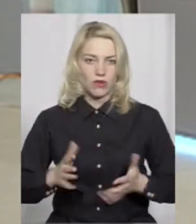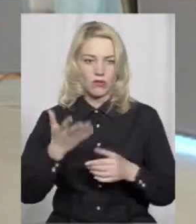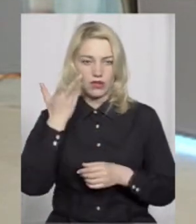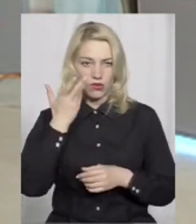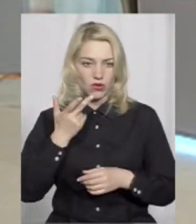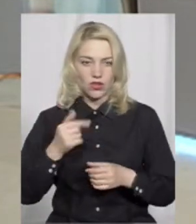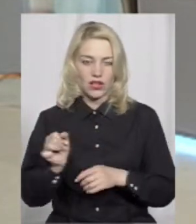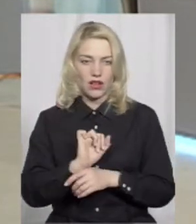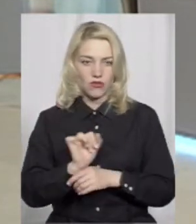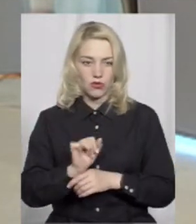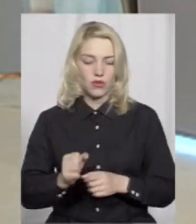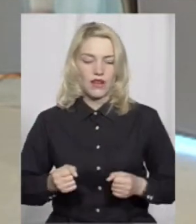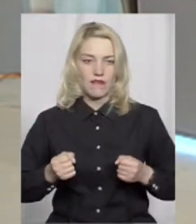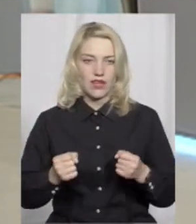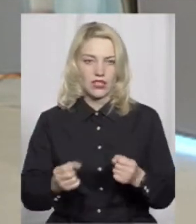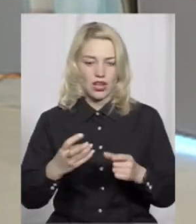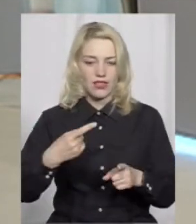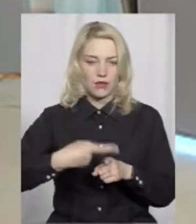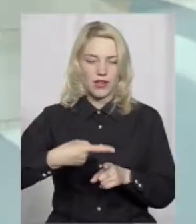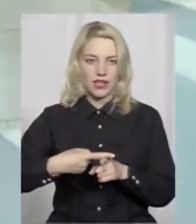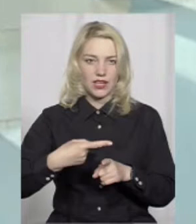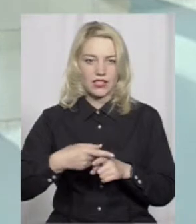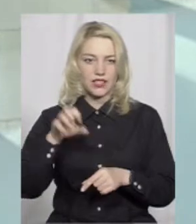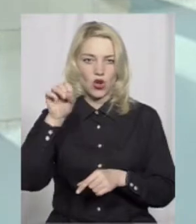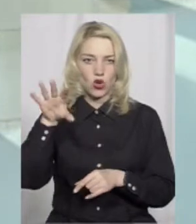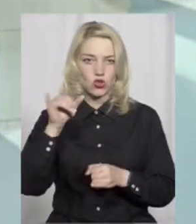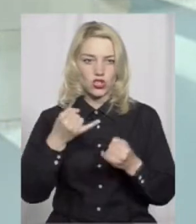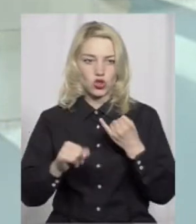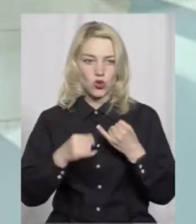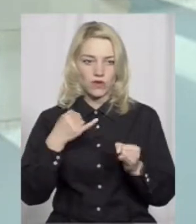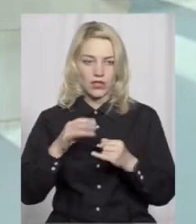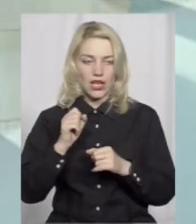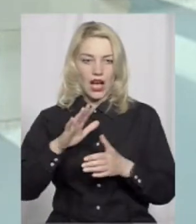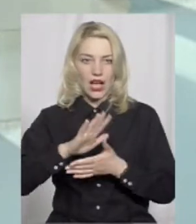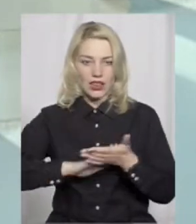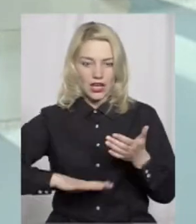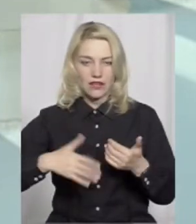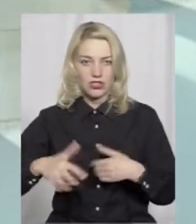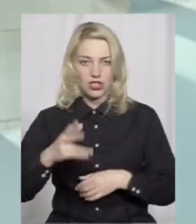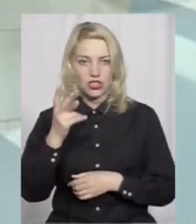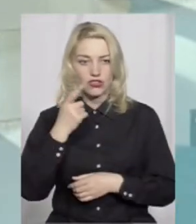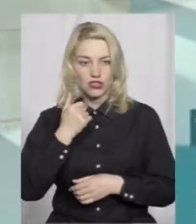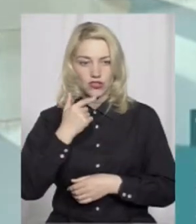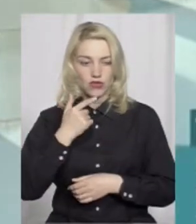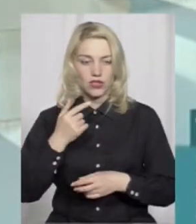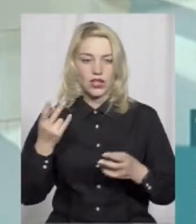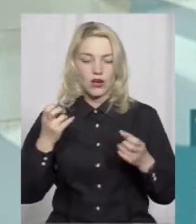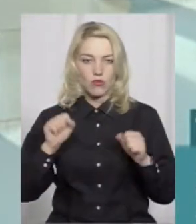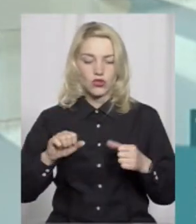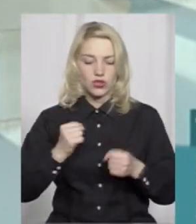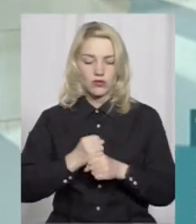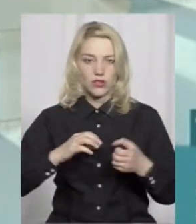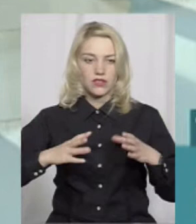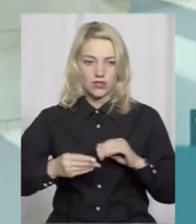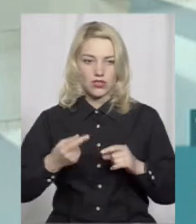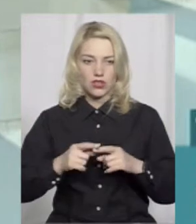коли автомобіль виїжджає на перехрестя, горить жовтий снило світофора і далі вже червоний. Тобто, можна зробити висновки,